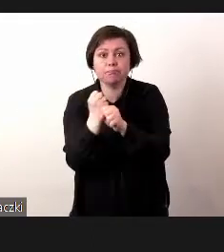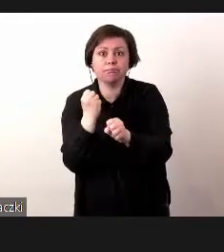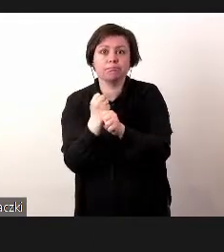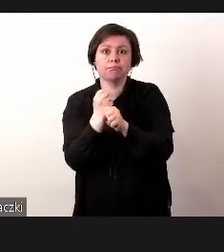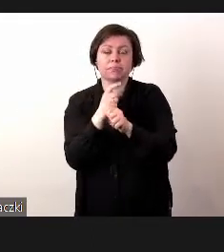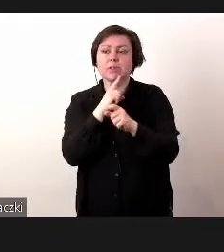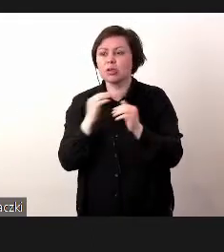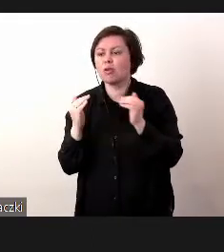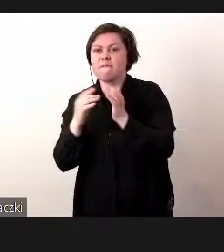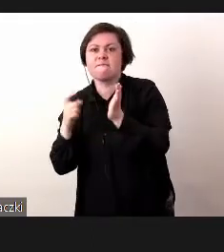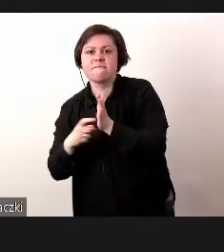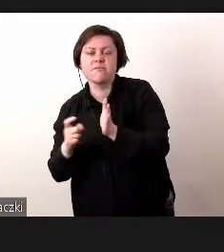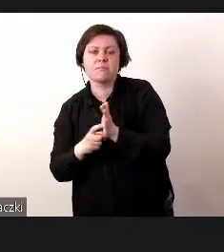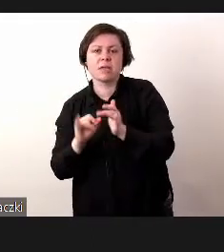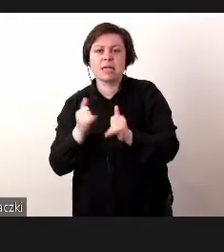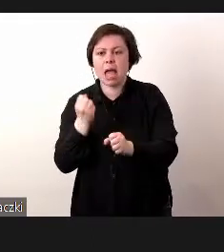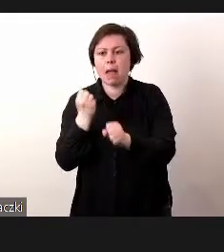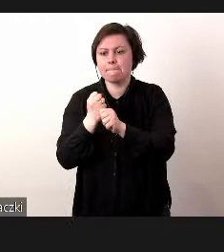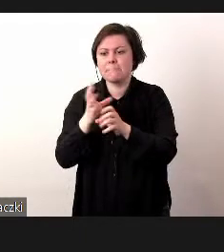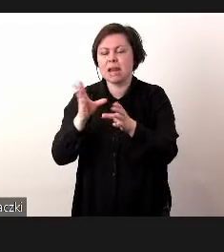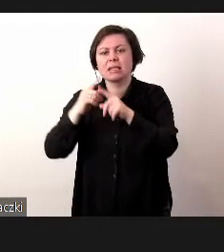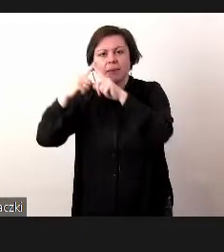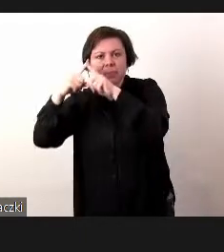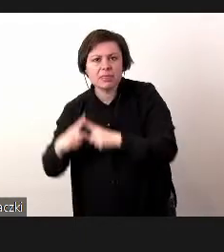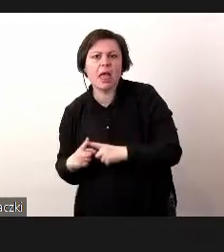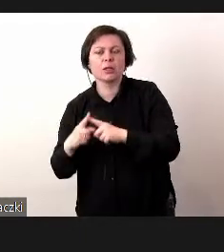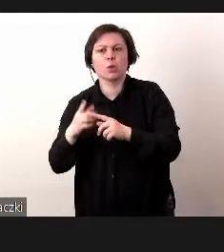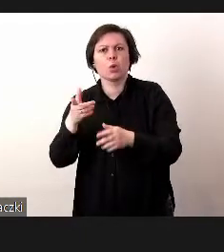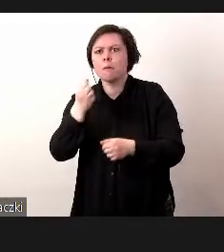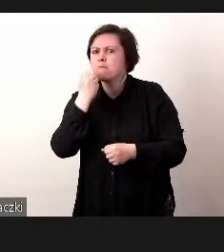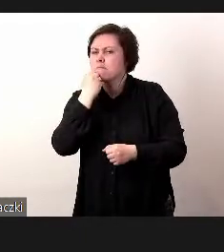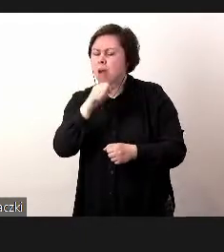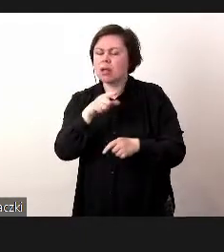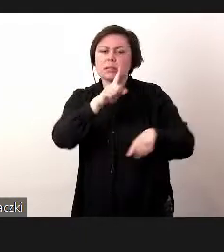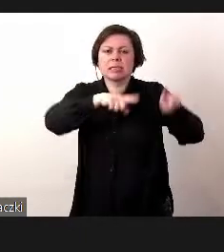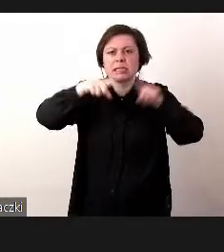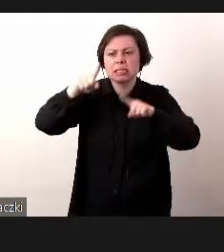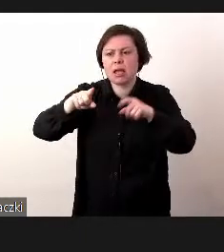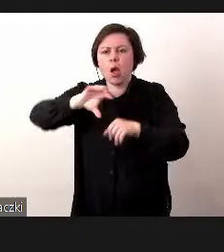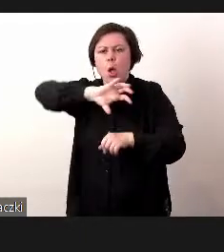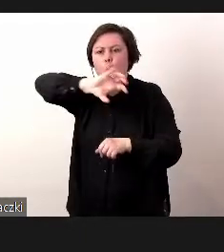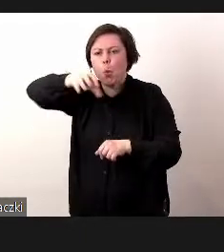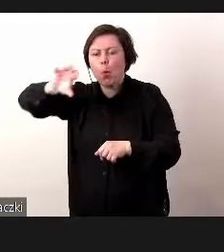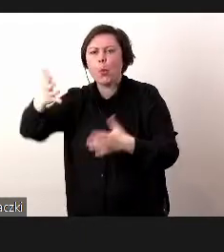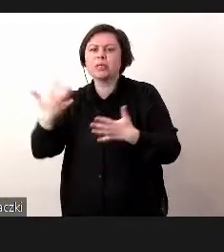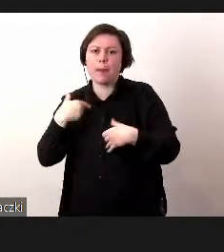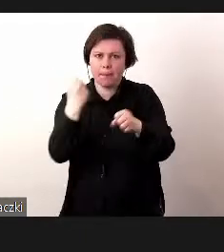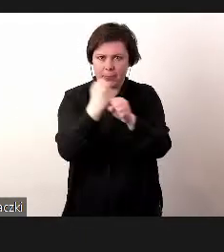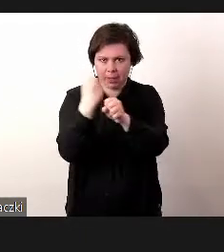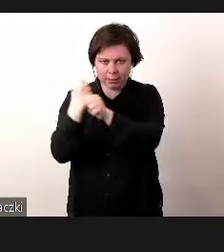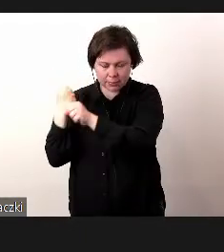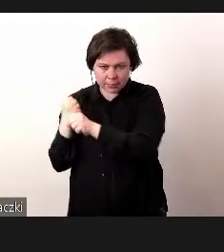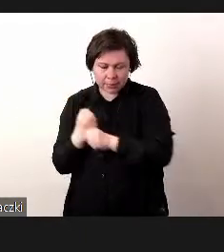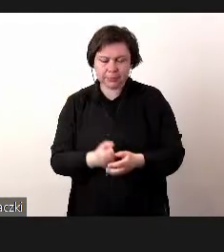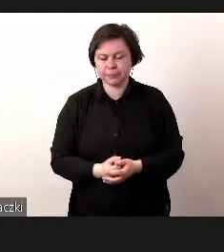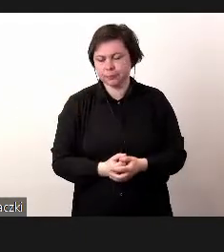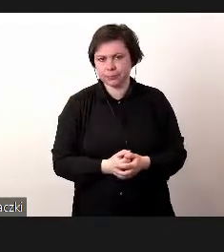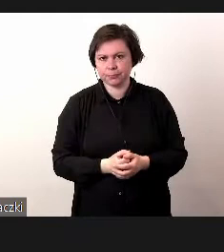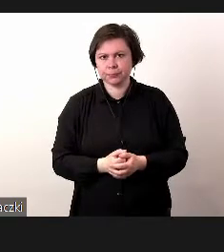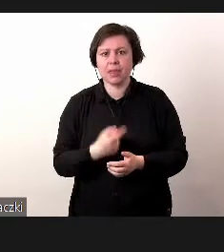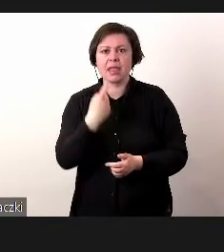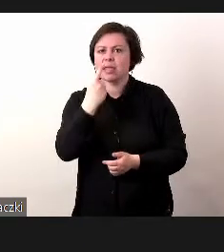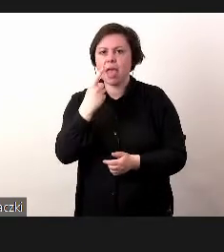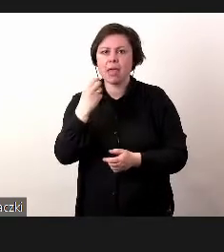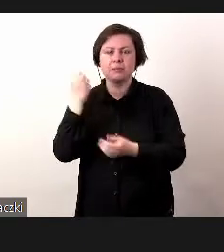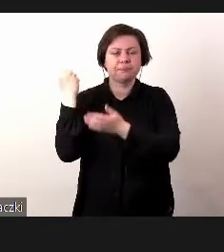z wymaganiami, czy jak pracujemy z testami, jest to już bardzo zależne od sektoru, w którym się znajdujemy. Czyli jednym tutaj